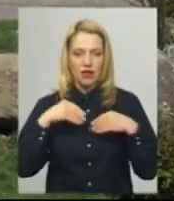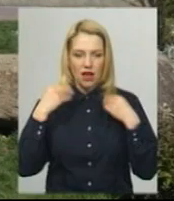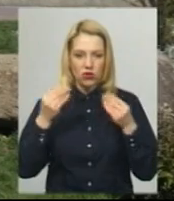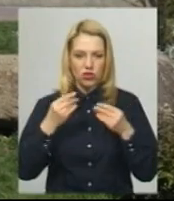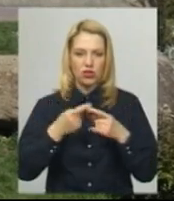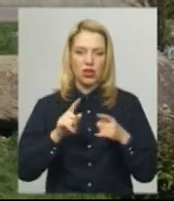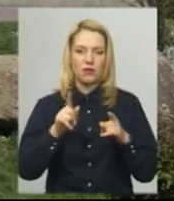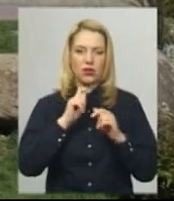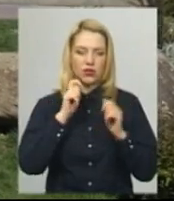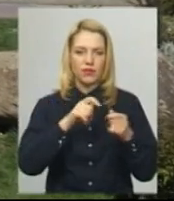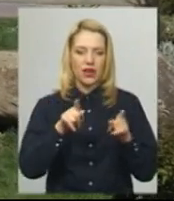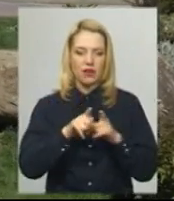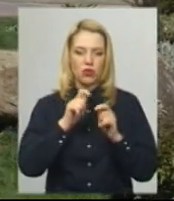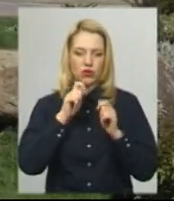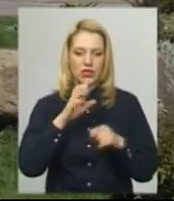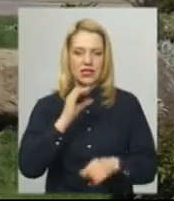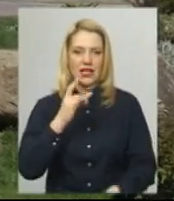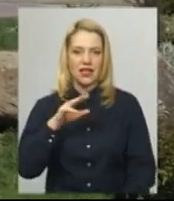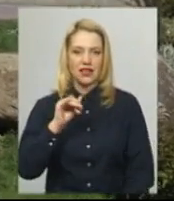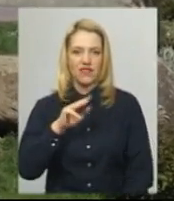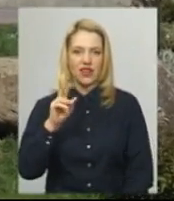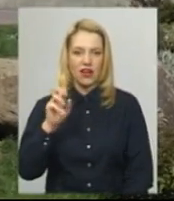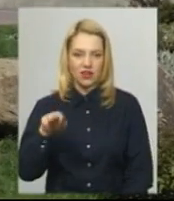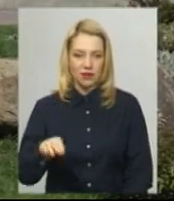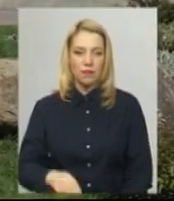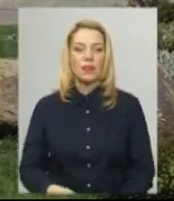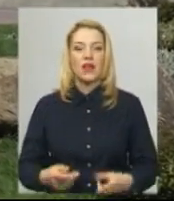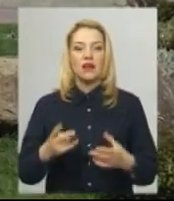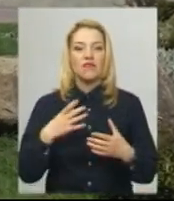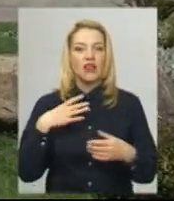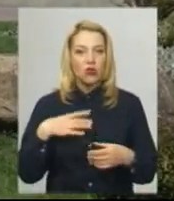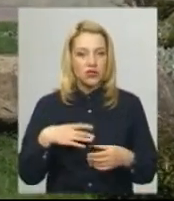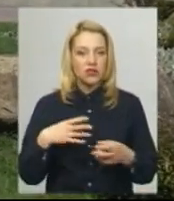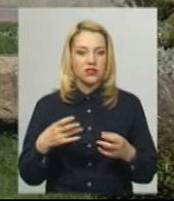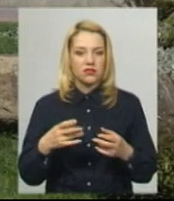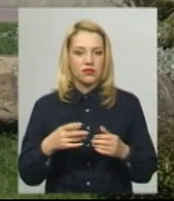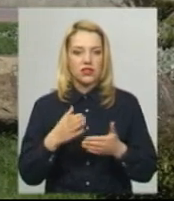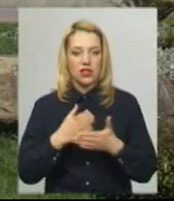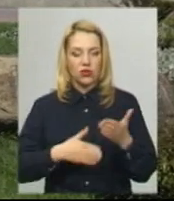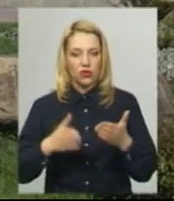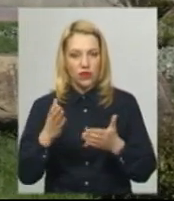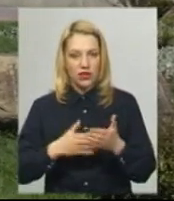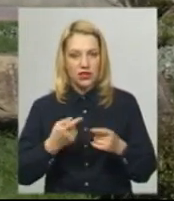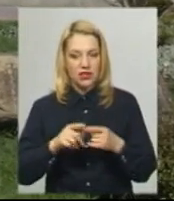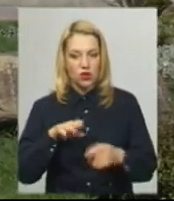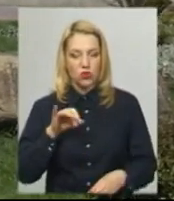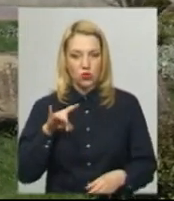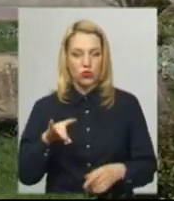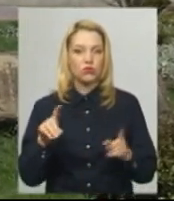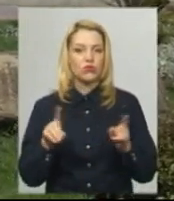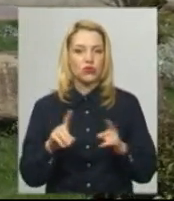сертифікат. Проте довелося скасувати тур, оскільки розпочався карантин. І